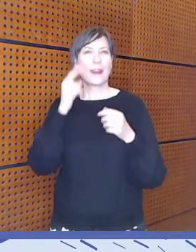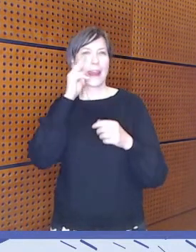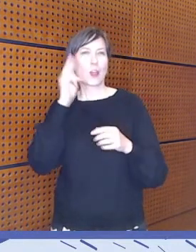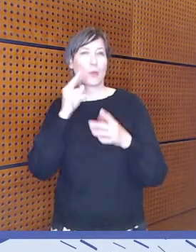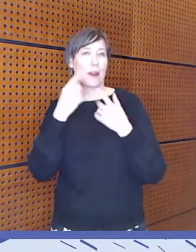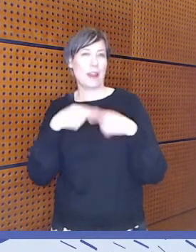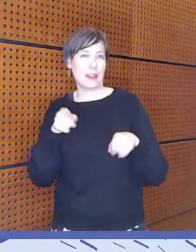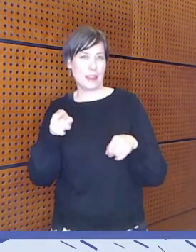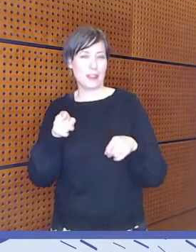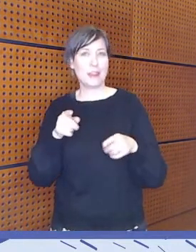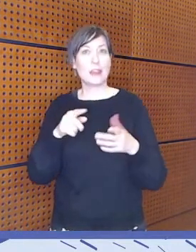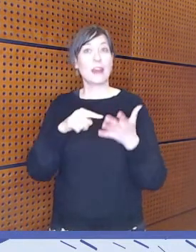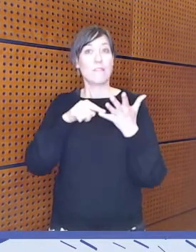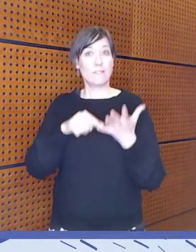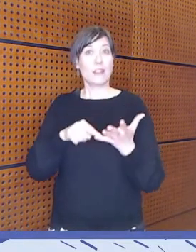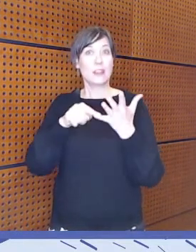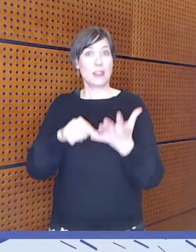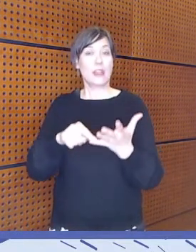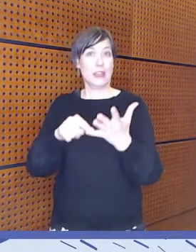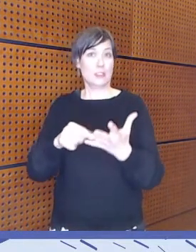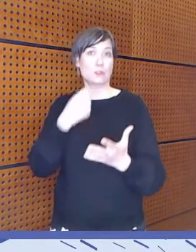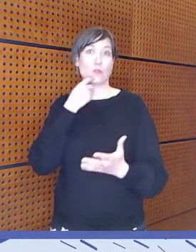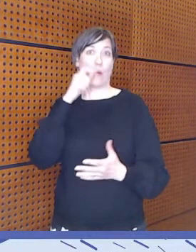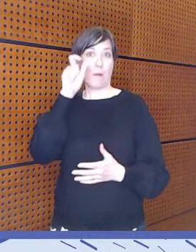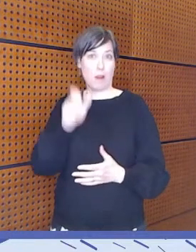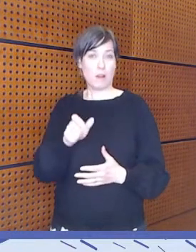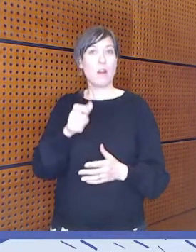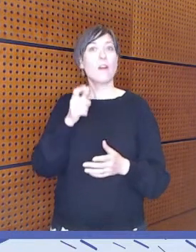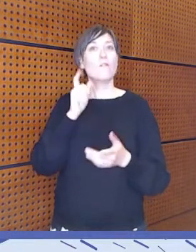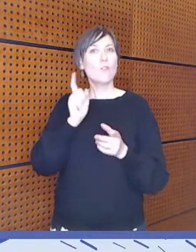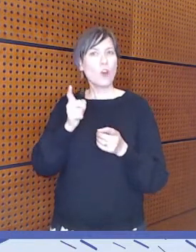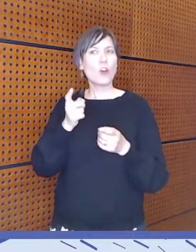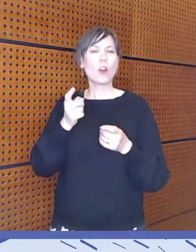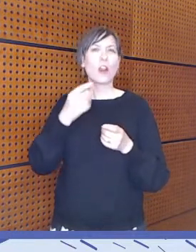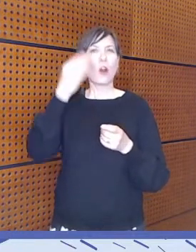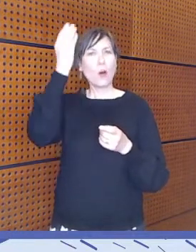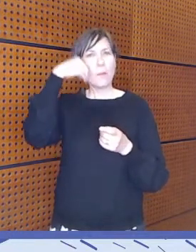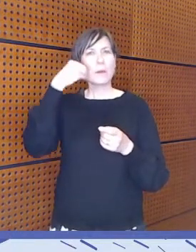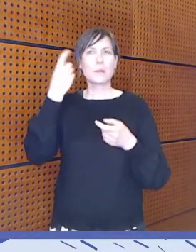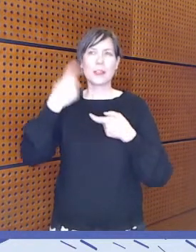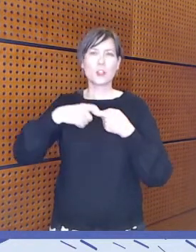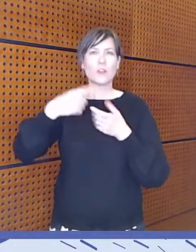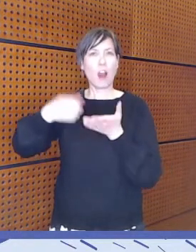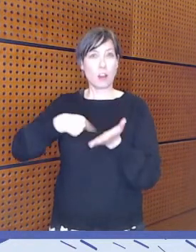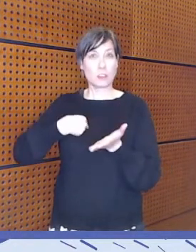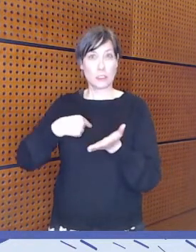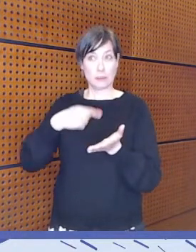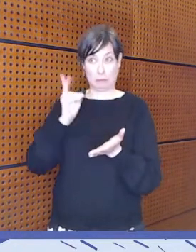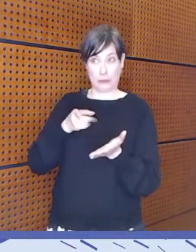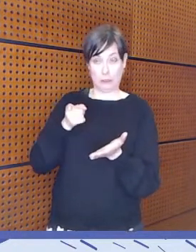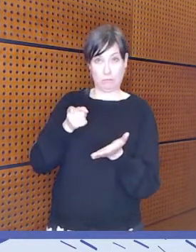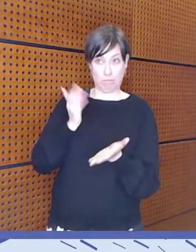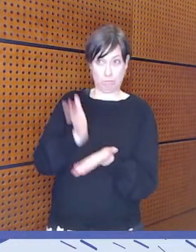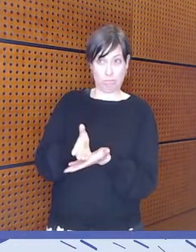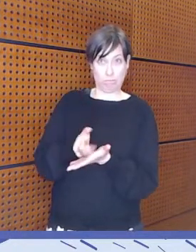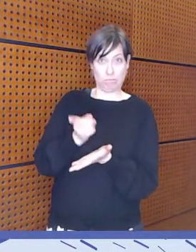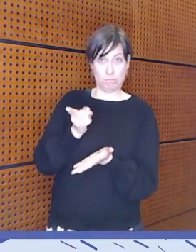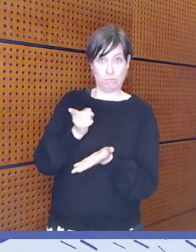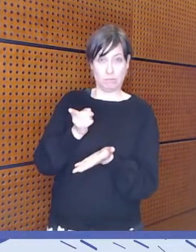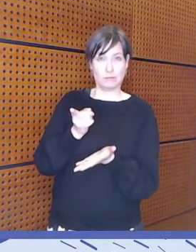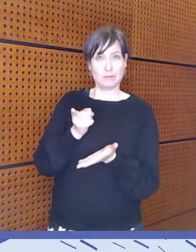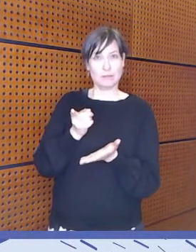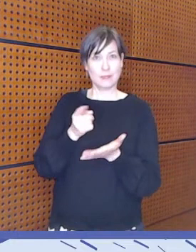Jopa joka viidennellä suomalaisella voi olla jonkinlaisia oppimisen haasteita, eikö näin? Näinkin tämmöisettekin